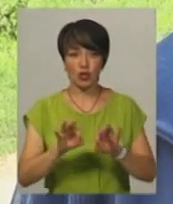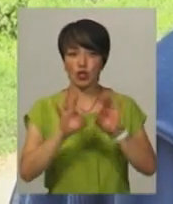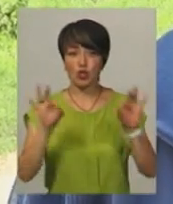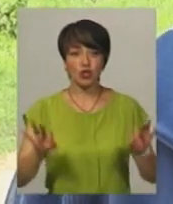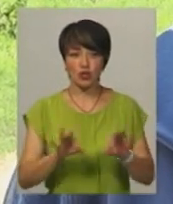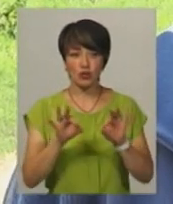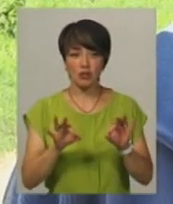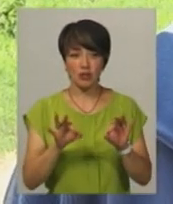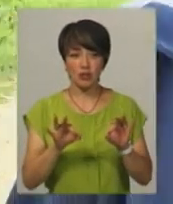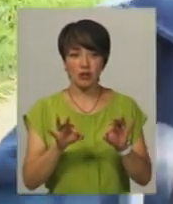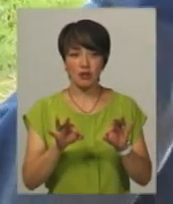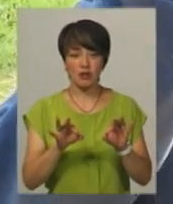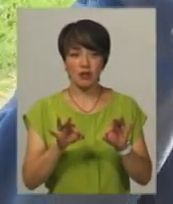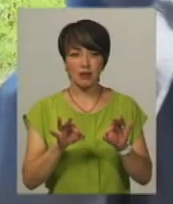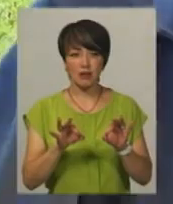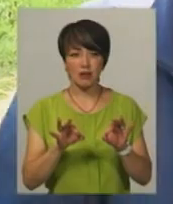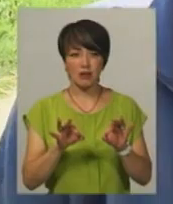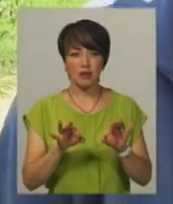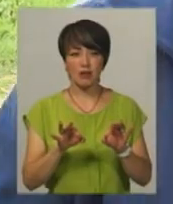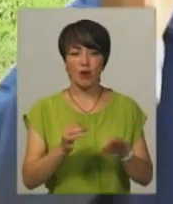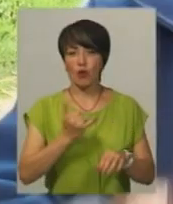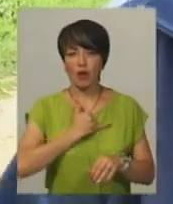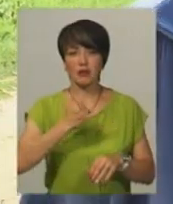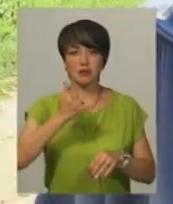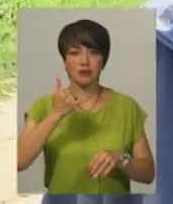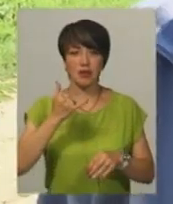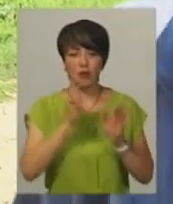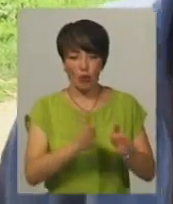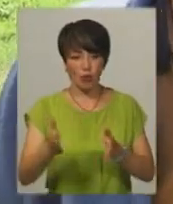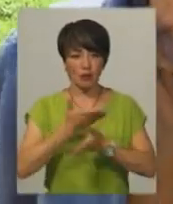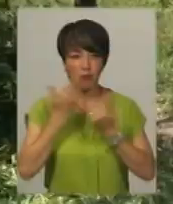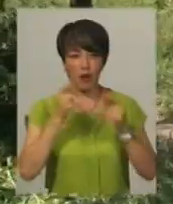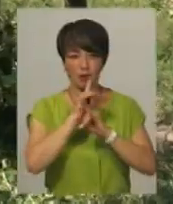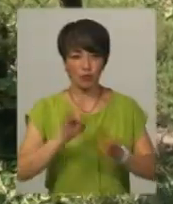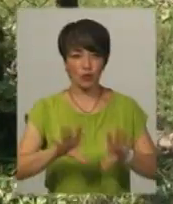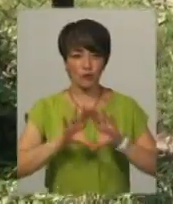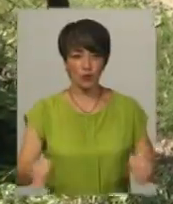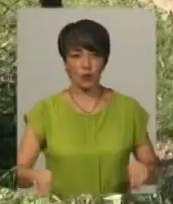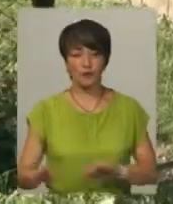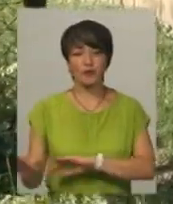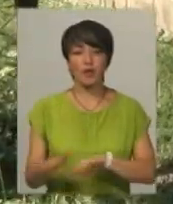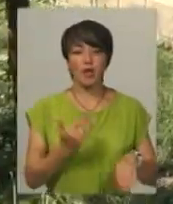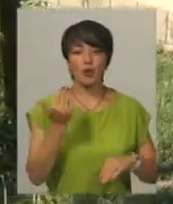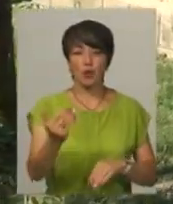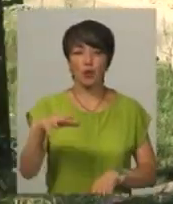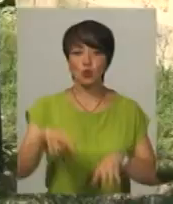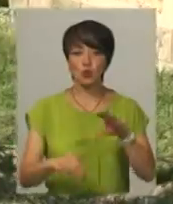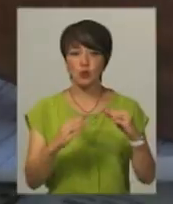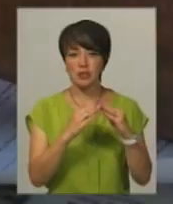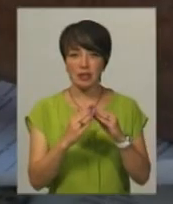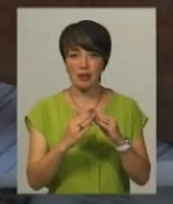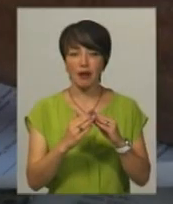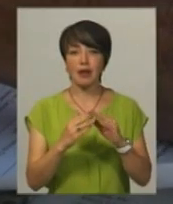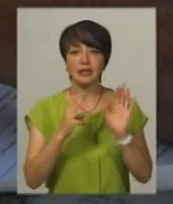Нічого не вправди немає. А тут в нас толку немає і не буде. Все. Його сусідка Олена Нечаюк молодше на 10